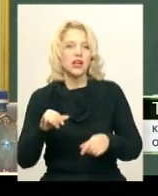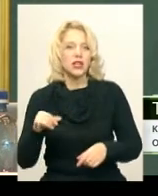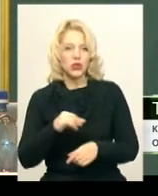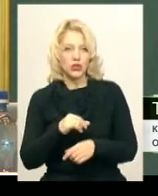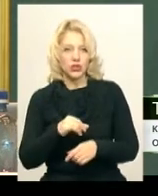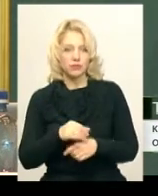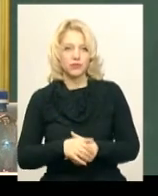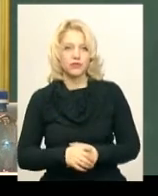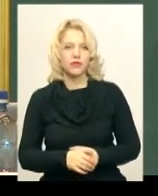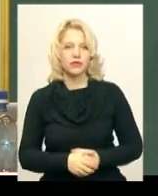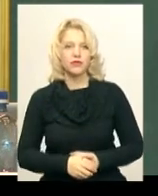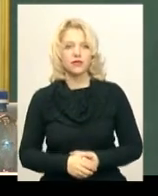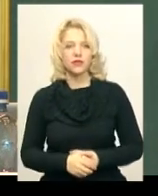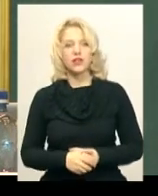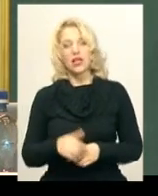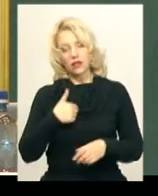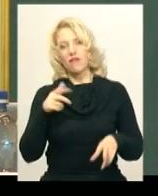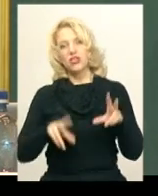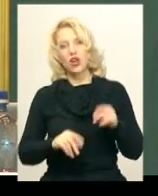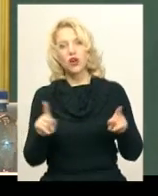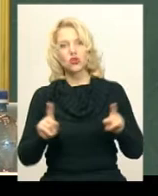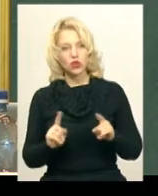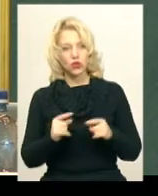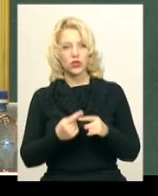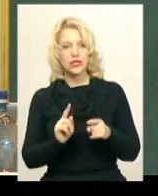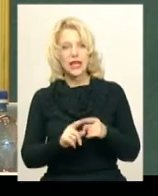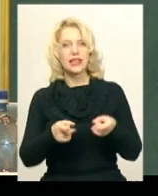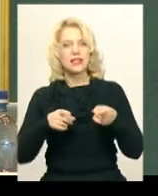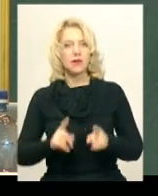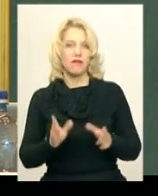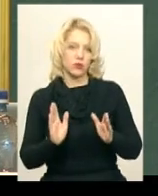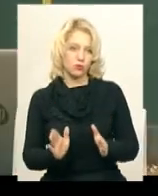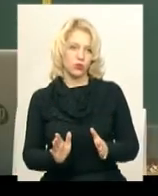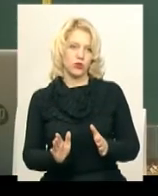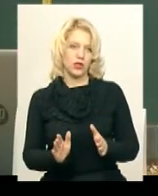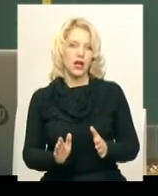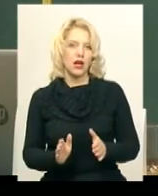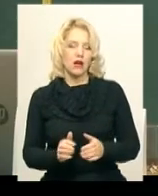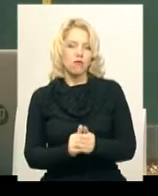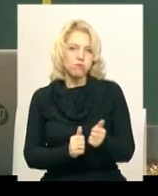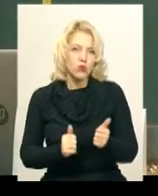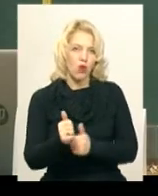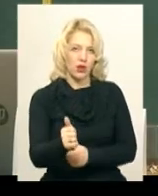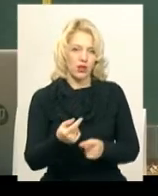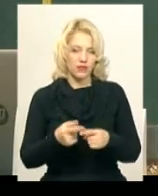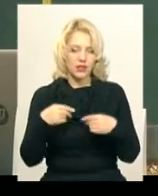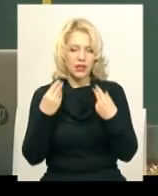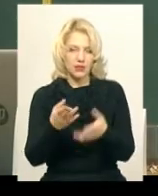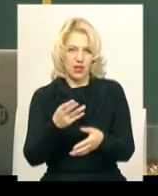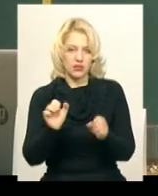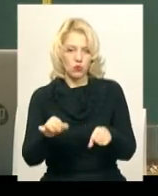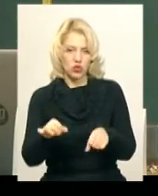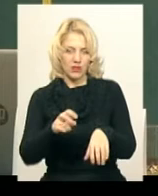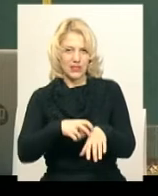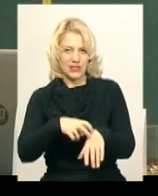я вважаю, що це насправді буде певний прорив. Надасть можливість лікарю більш